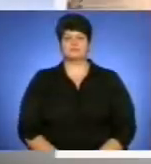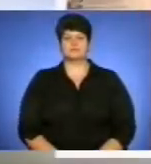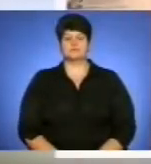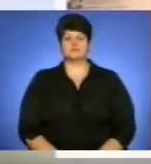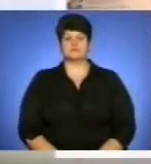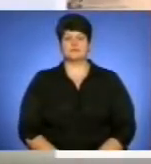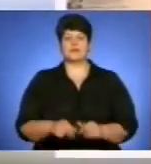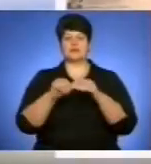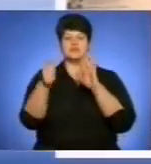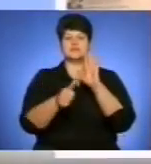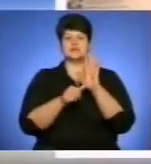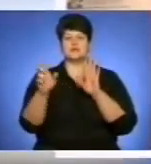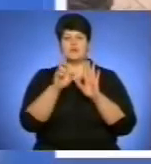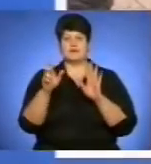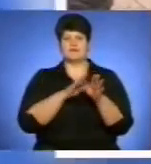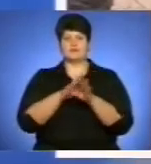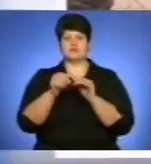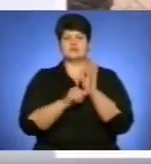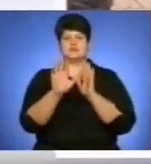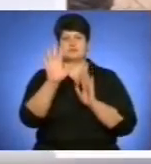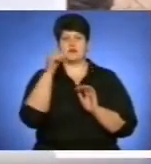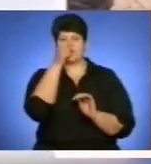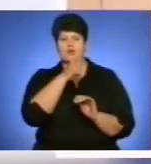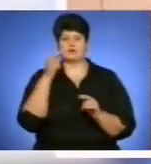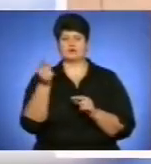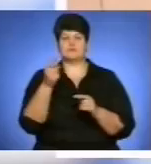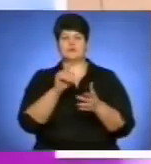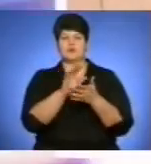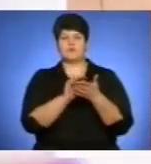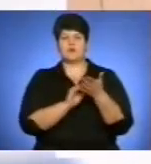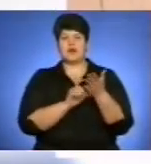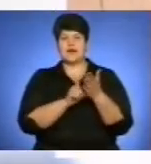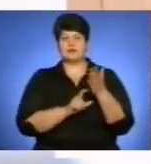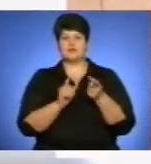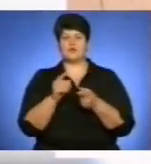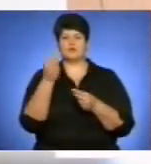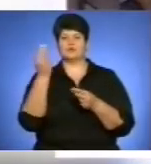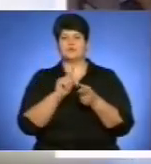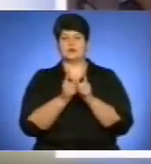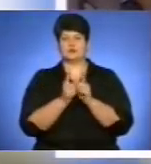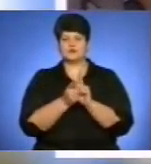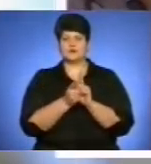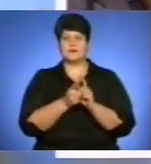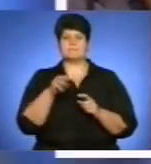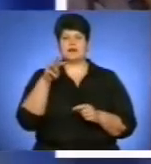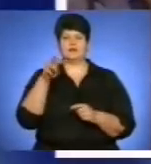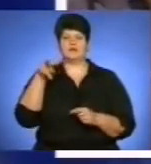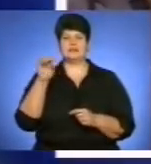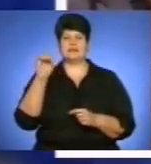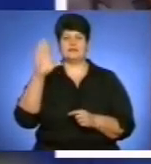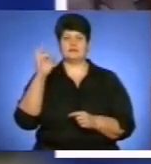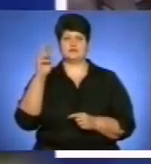16 березня виповнюється 65 років тернопільському поету, перекладачу, художнику, громадськополітичному діячу Михайлу Ливецькому.